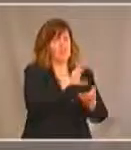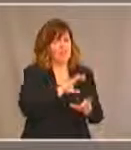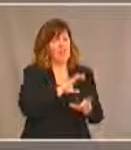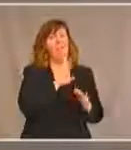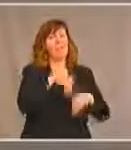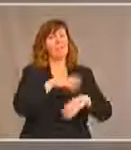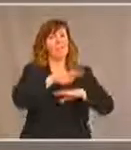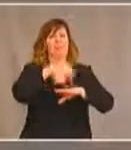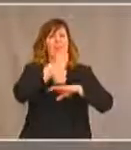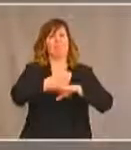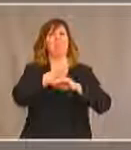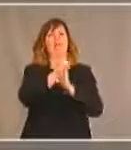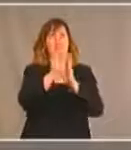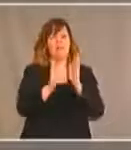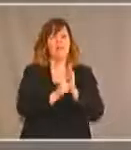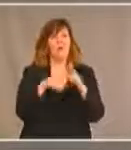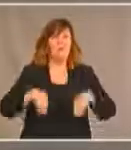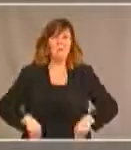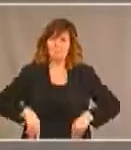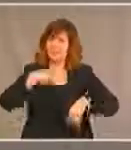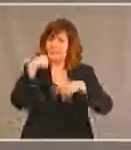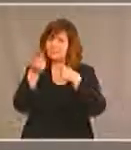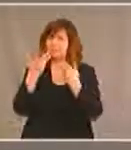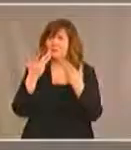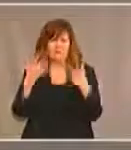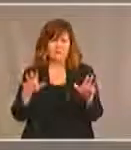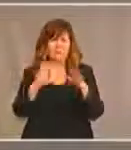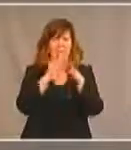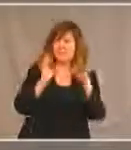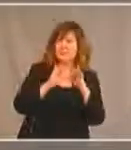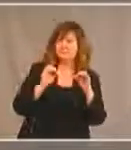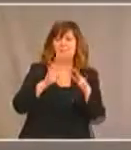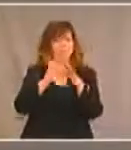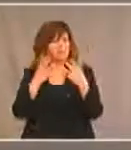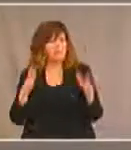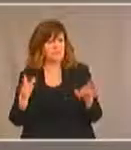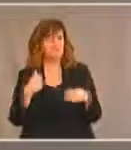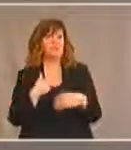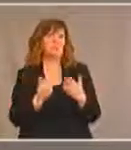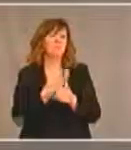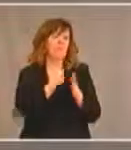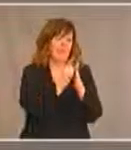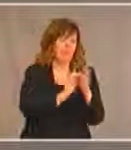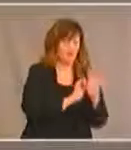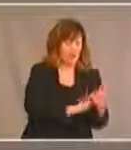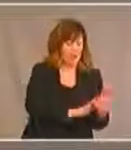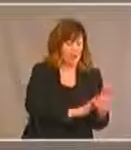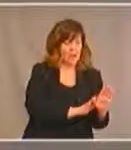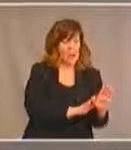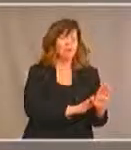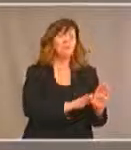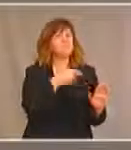ministre en a parlé régulièrement en public. En dehors de la loi en tant que goutille,